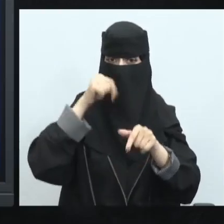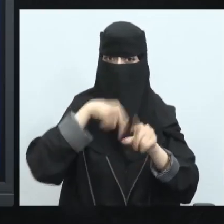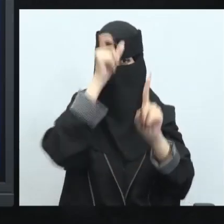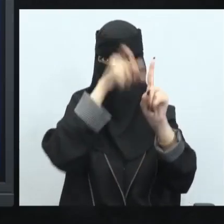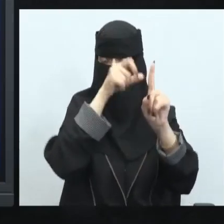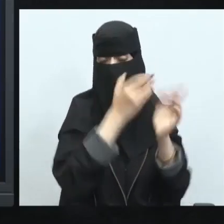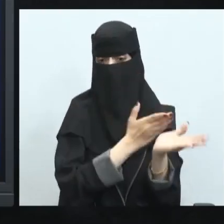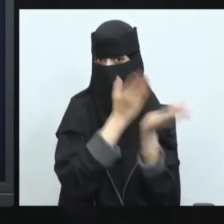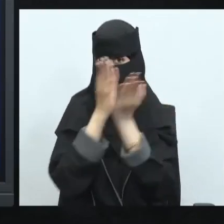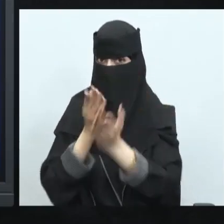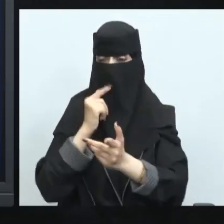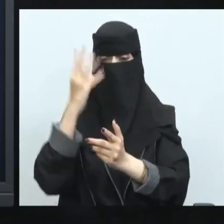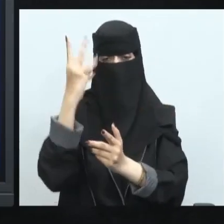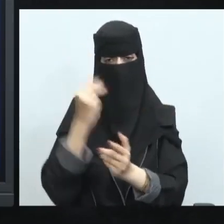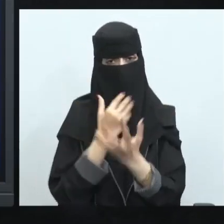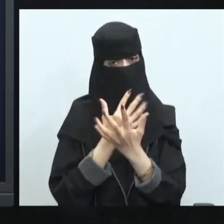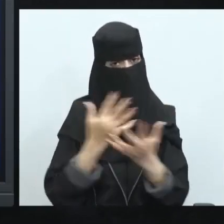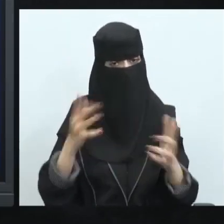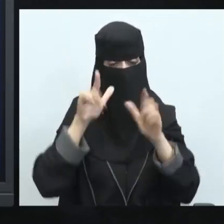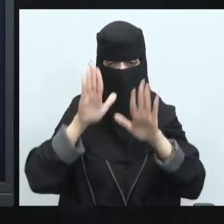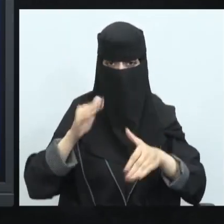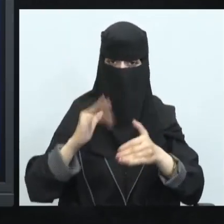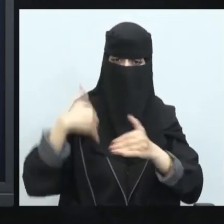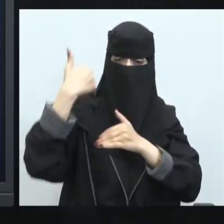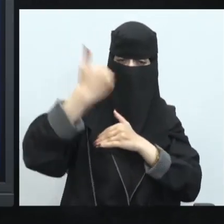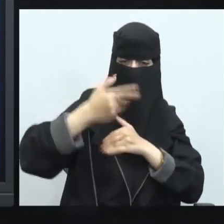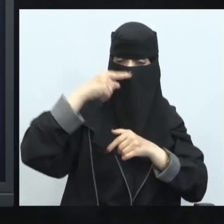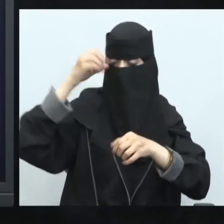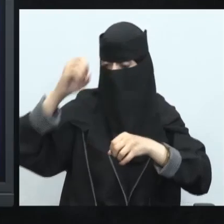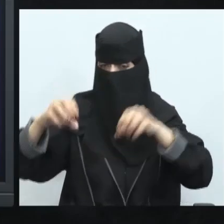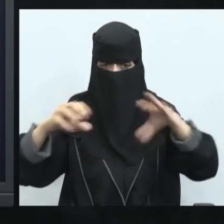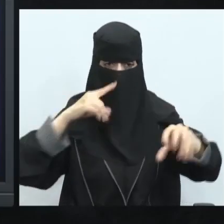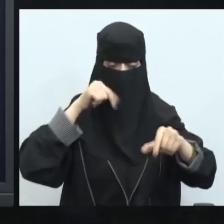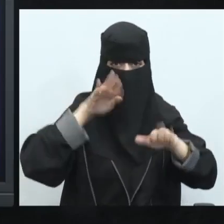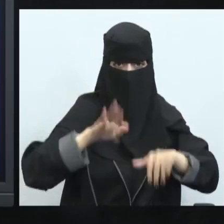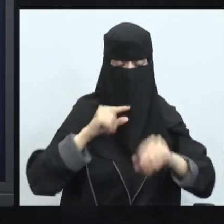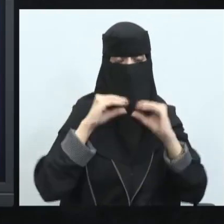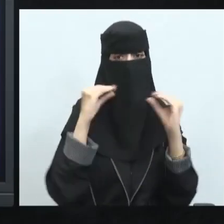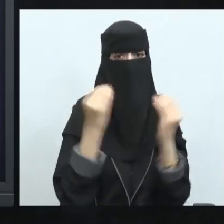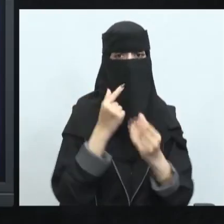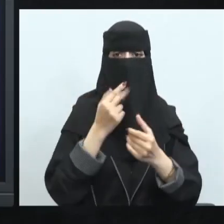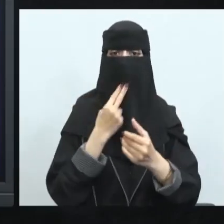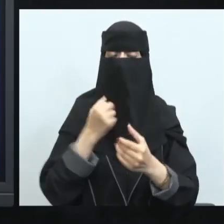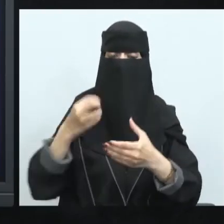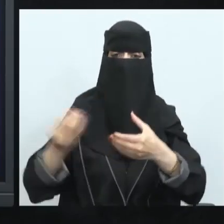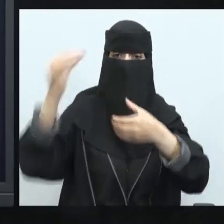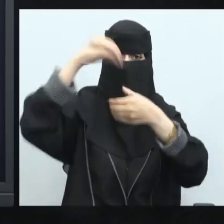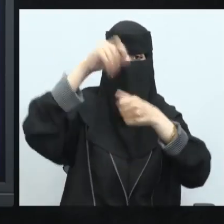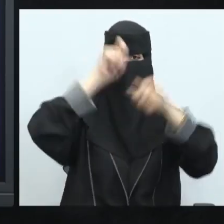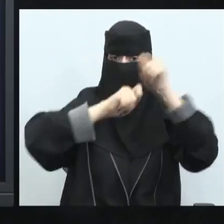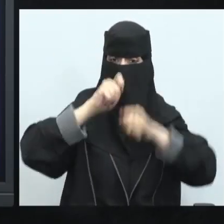عدد قد يحضر عدد كبير وبالتالي سيكون لك مخلفات لابد أن يكون لك إدارة للمخلفات ويكون لك استخدام